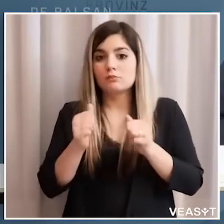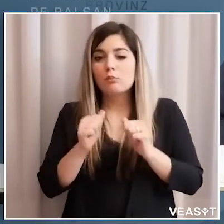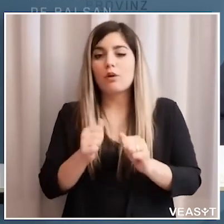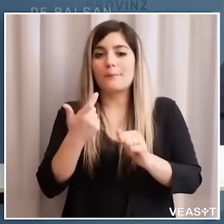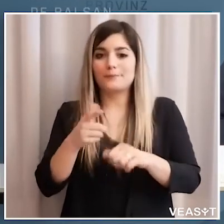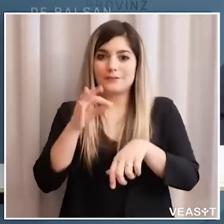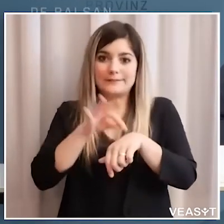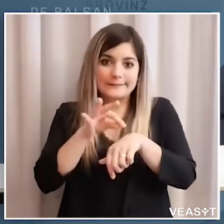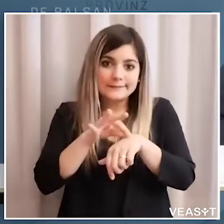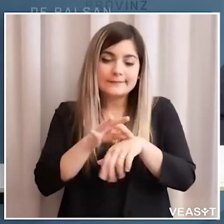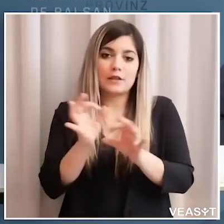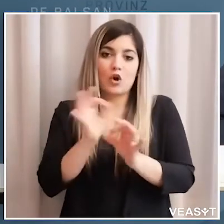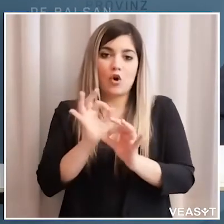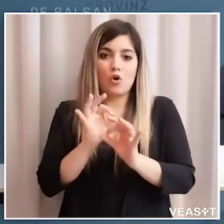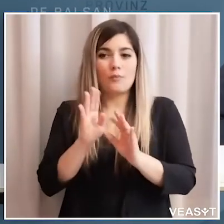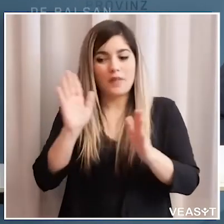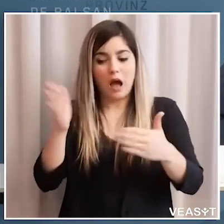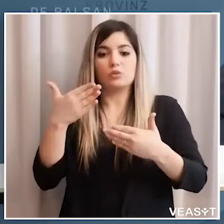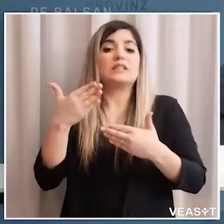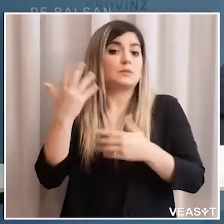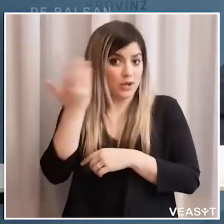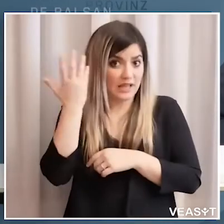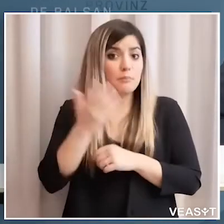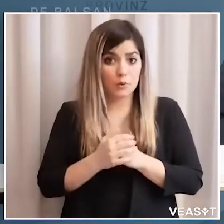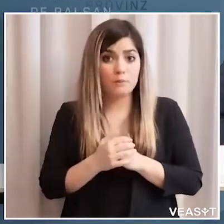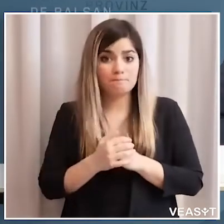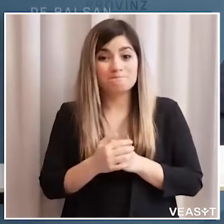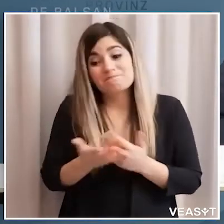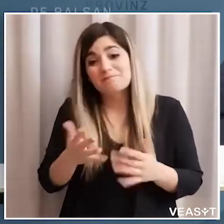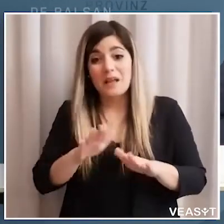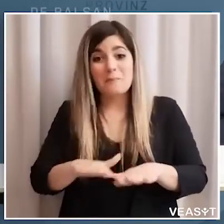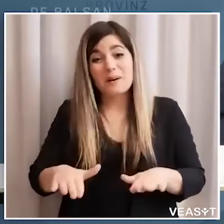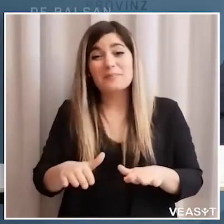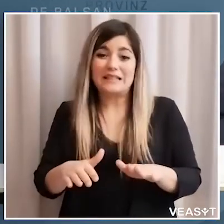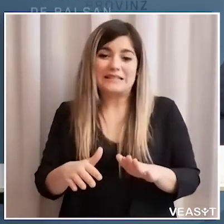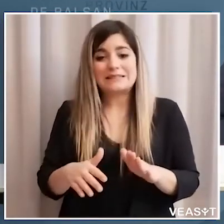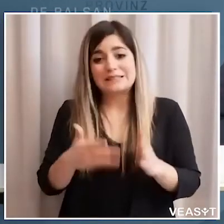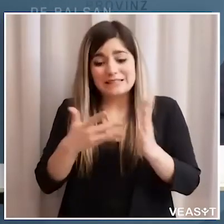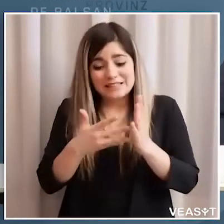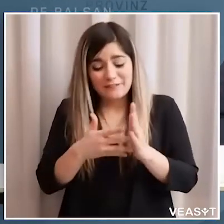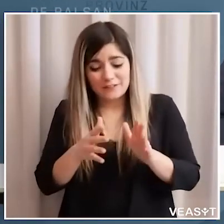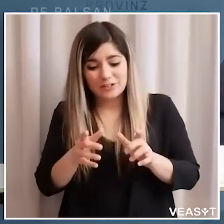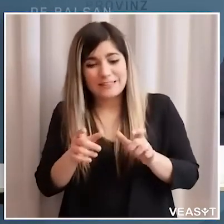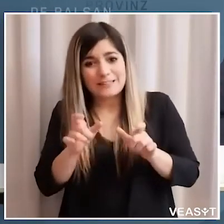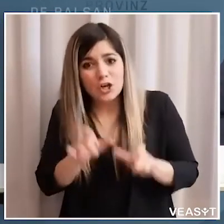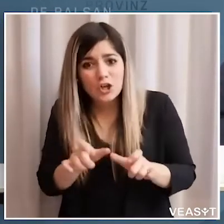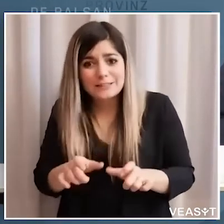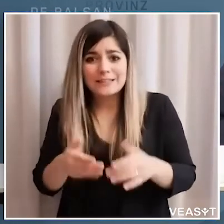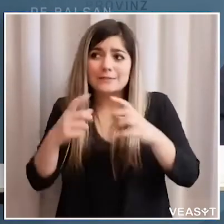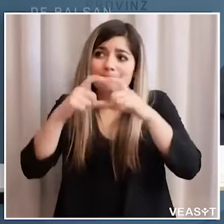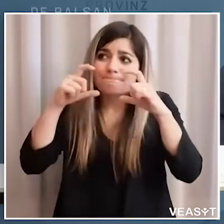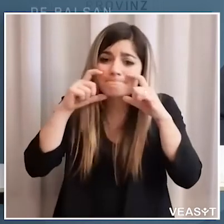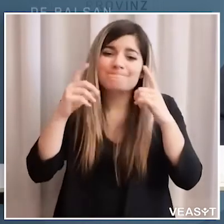sindrome o diciamo una forma di autismo per esempio lo sappiamo con i bambini è difficile poi magari costringere